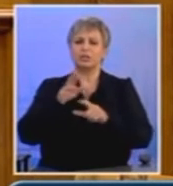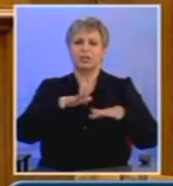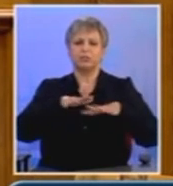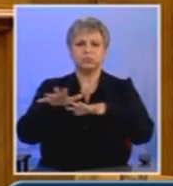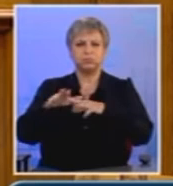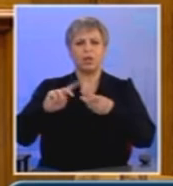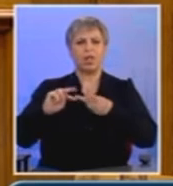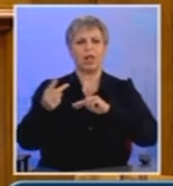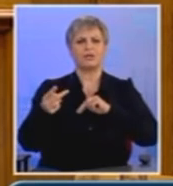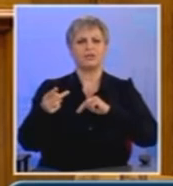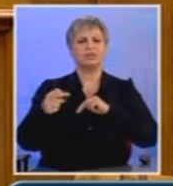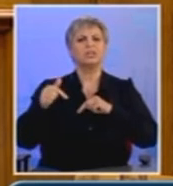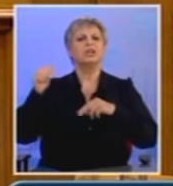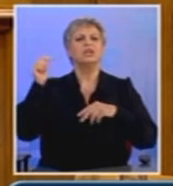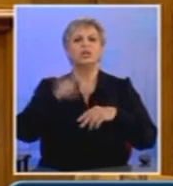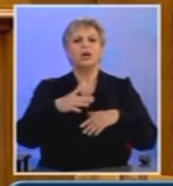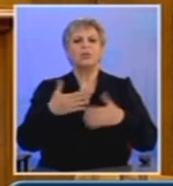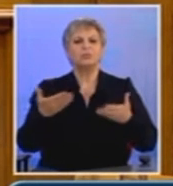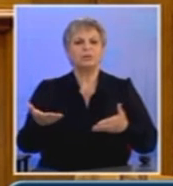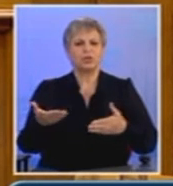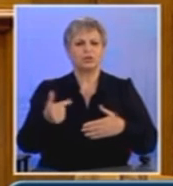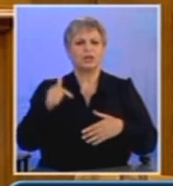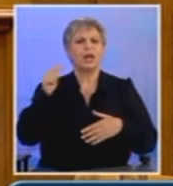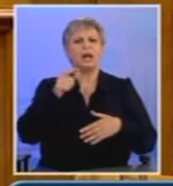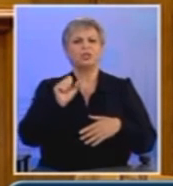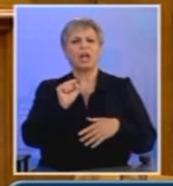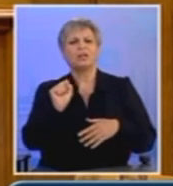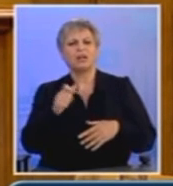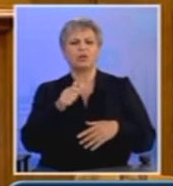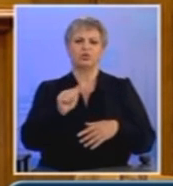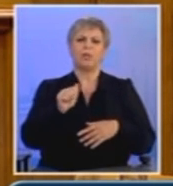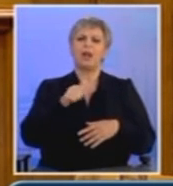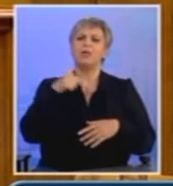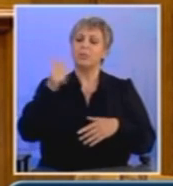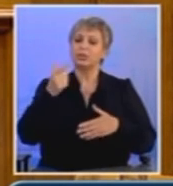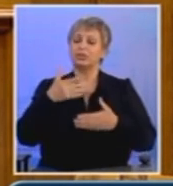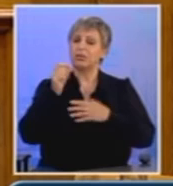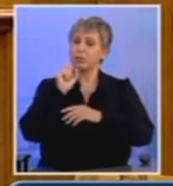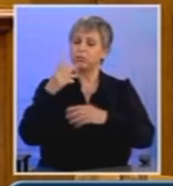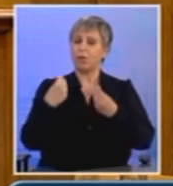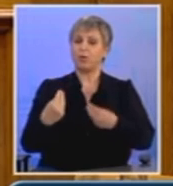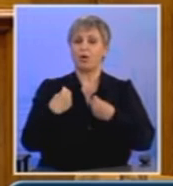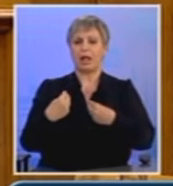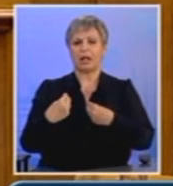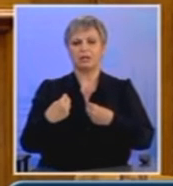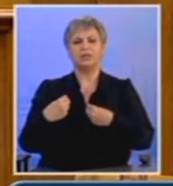διεθνώς ήταν οι ιδρυτές της. Ο Αντενάουερ και ο Σούμαν που θαυμάζεται. Γι' αυτό και η ΕΔΑ